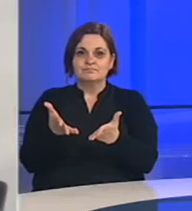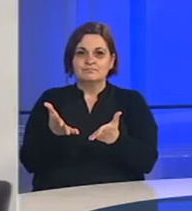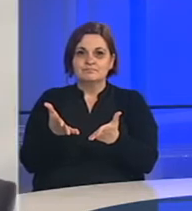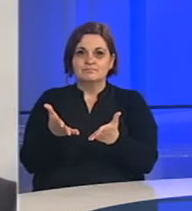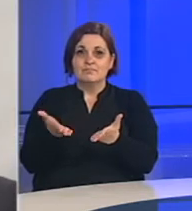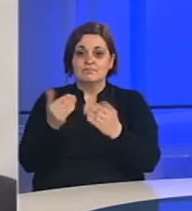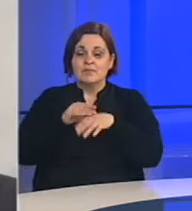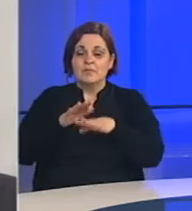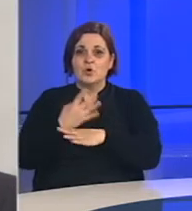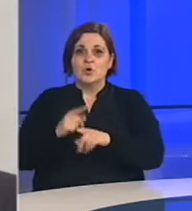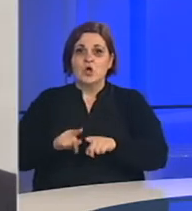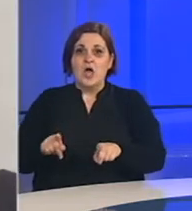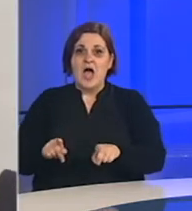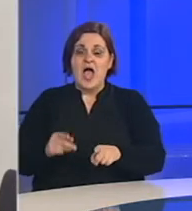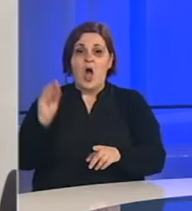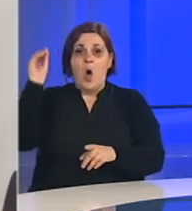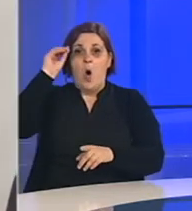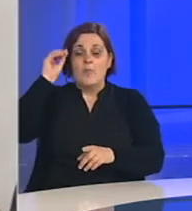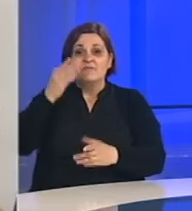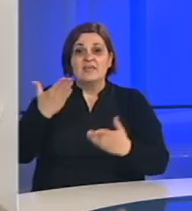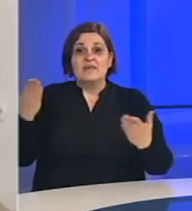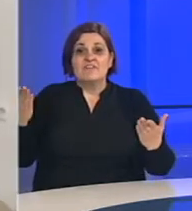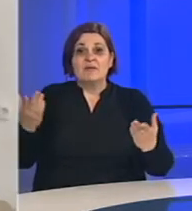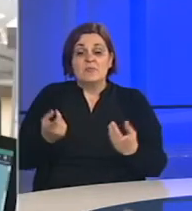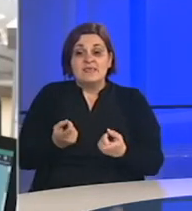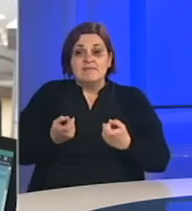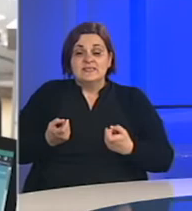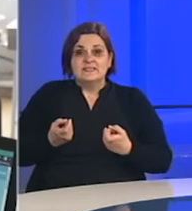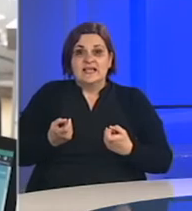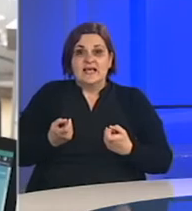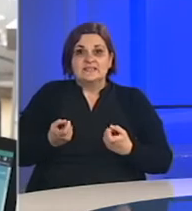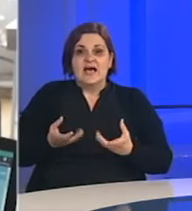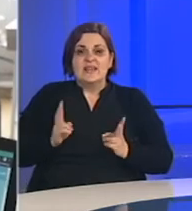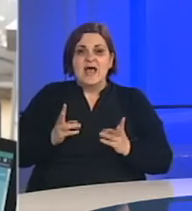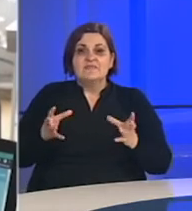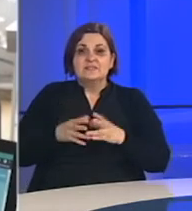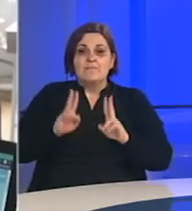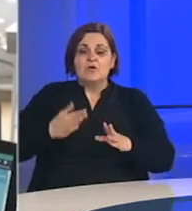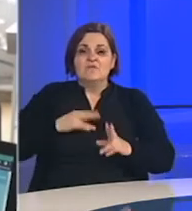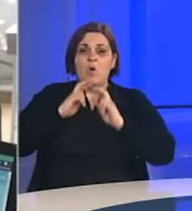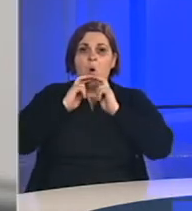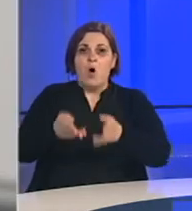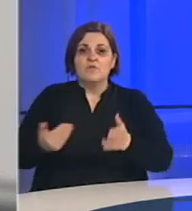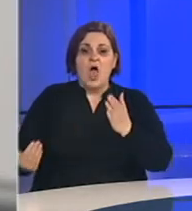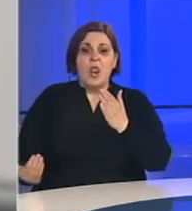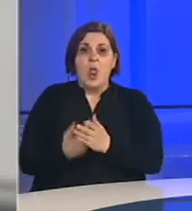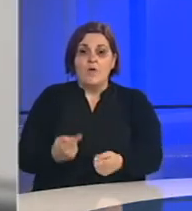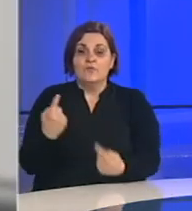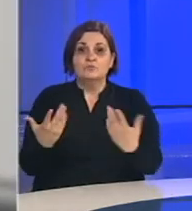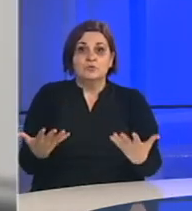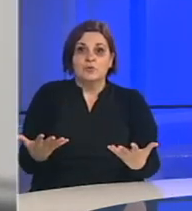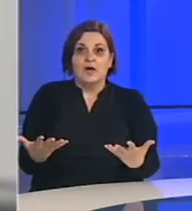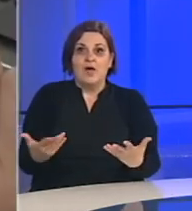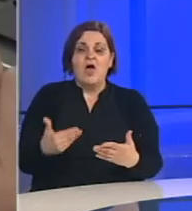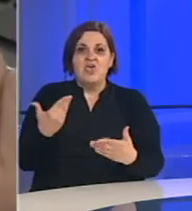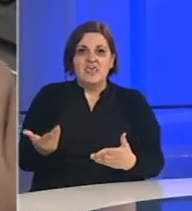Uslijed pandemije virusa korona i obrazovanja se našlo pred velikim izazovom. Nastavna zajednica morala je dati svoj odgovor na novonastalu situaciju